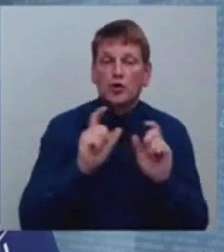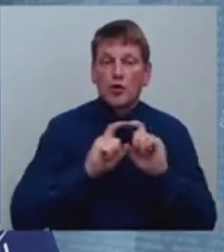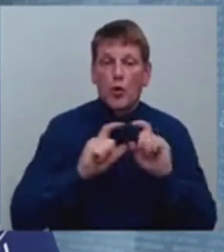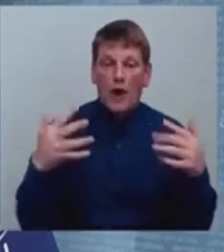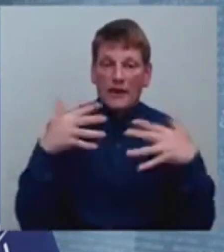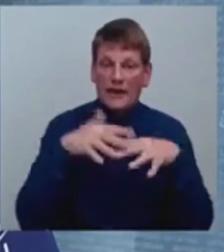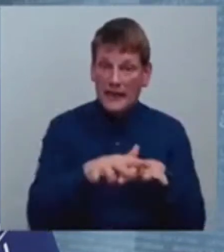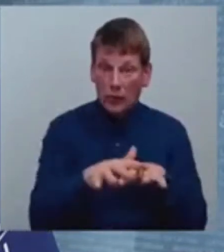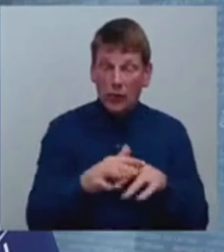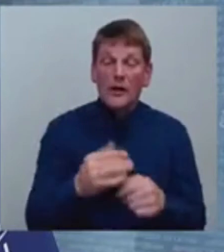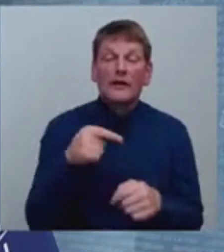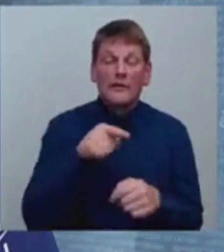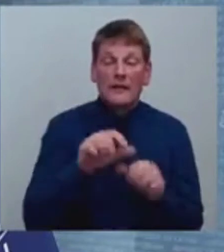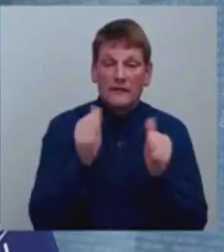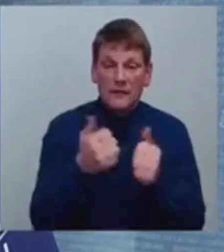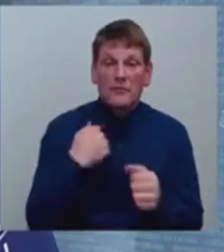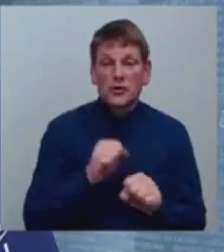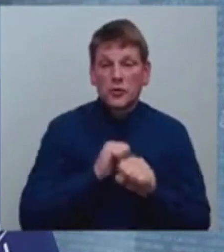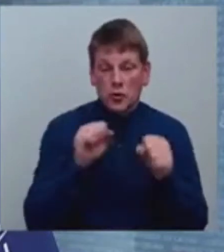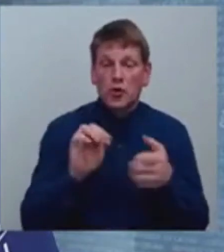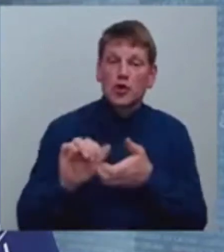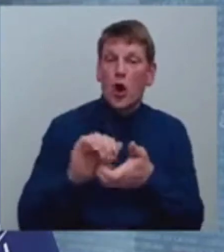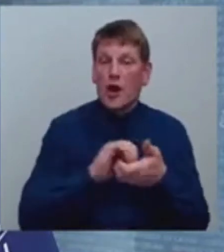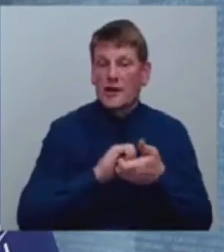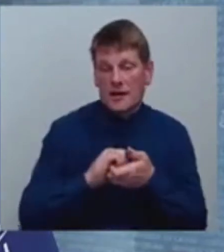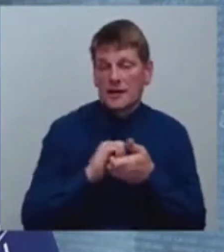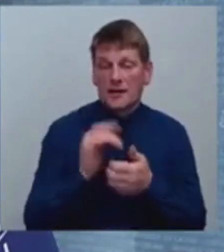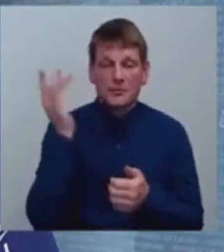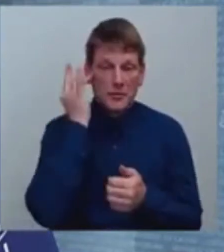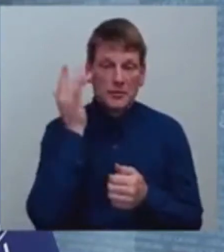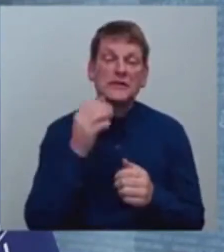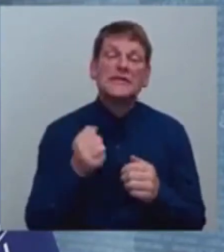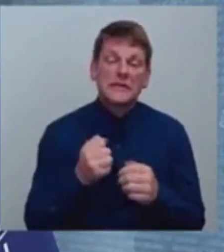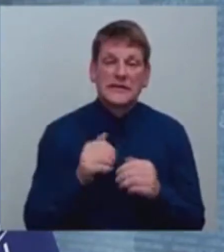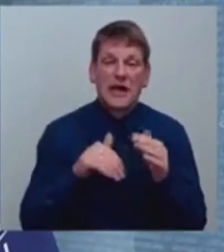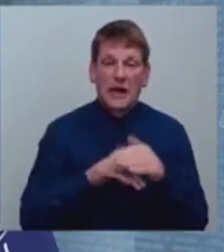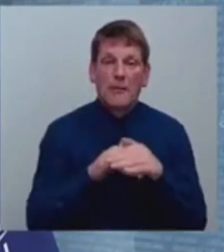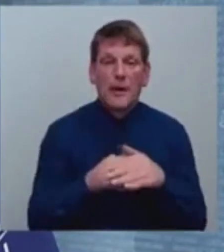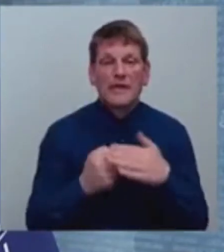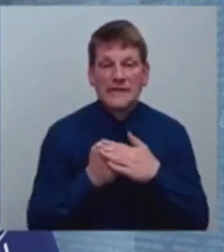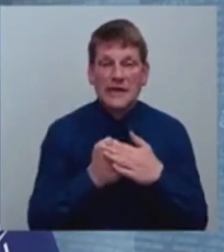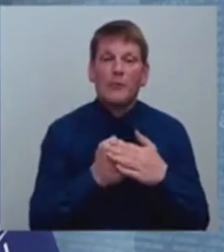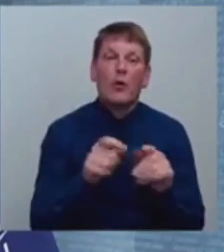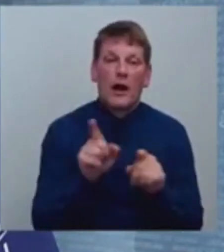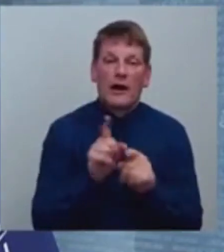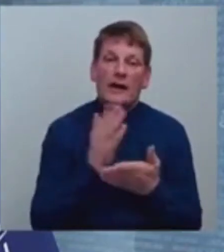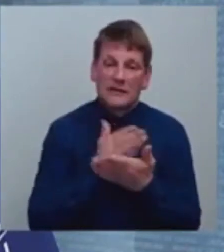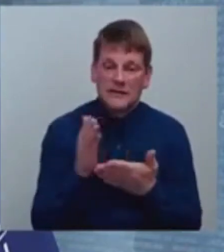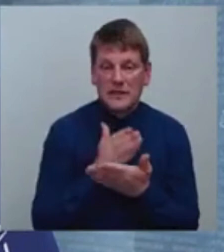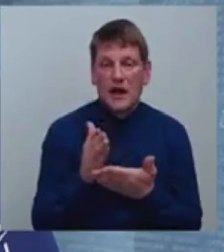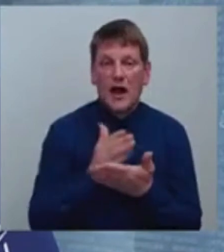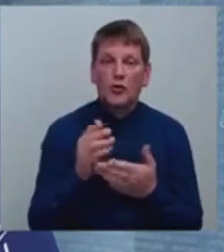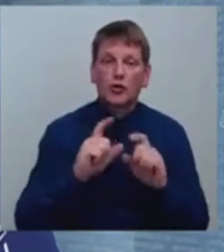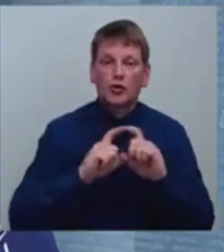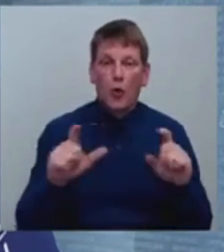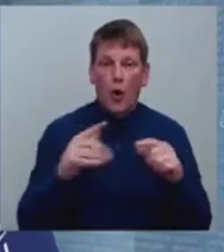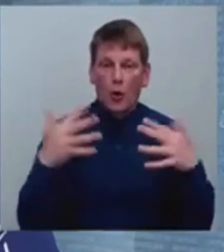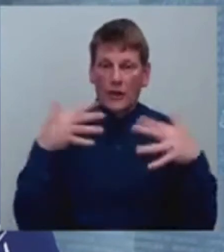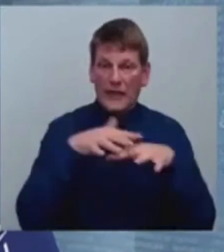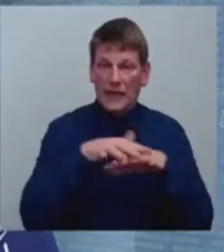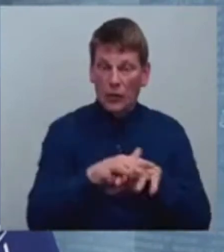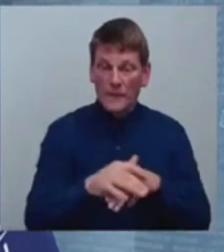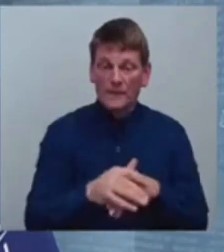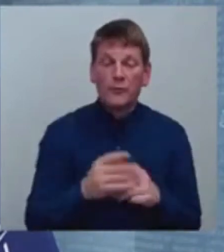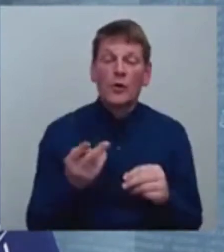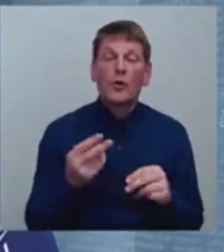Šādā veidā mēs nodrošinām solidaritātes principu, saglabājot stimulu kārtot arī skolotīkli. Un būtisks